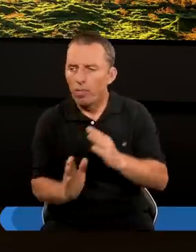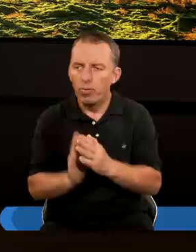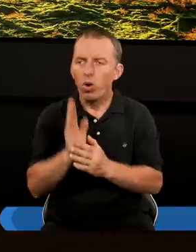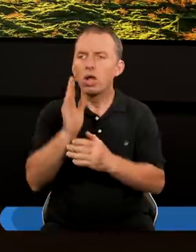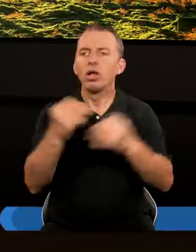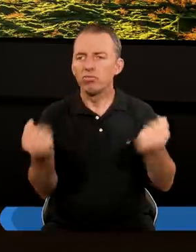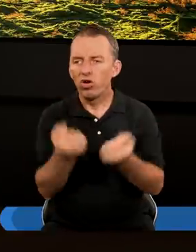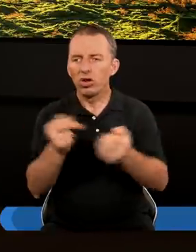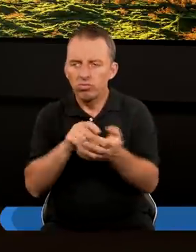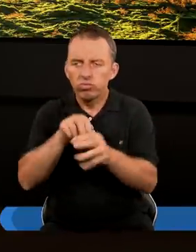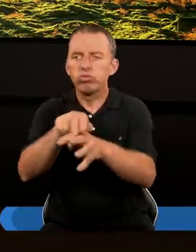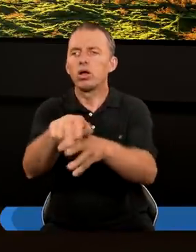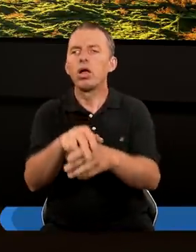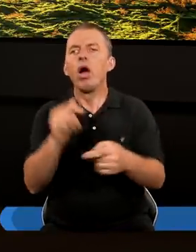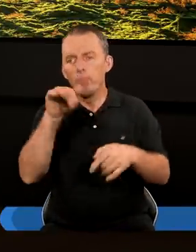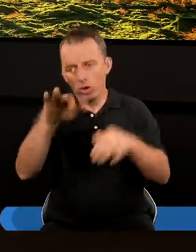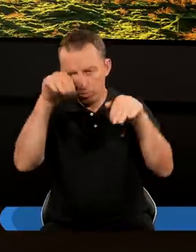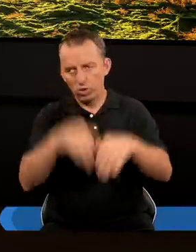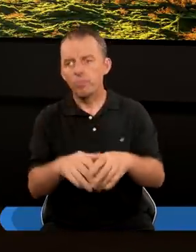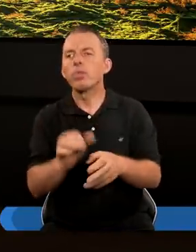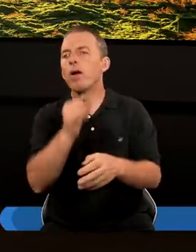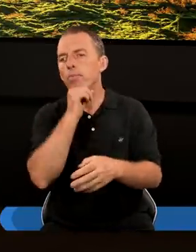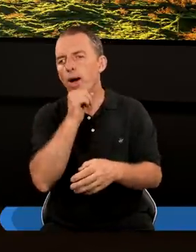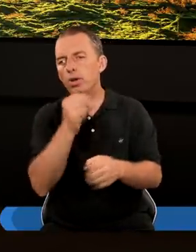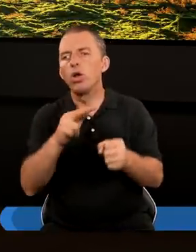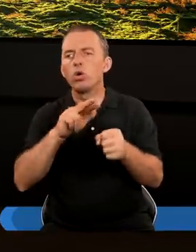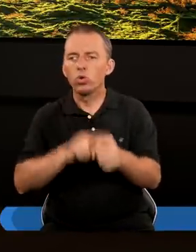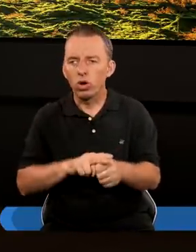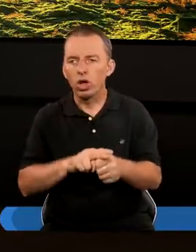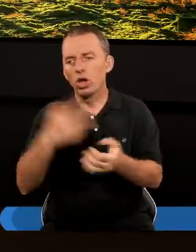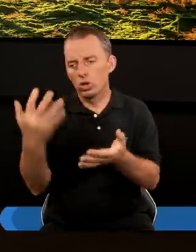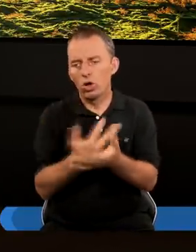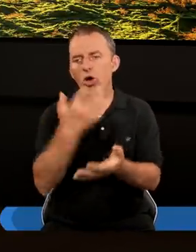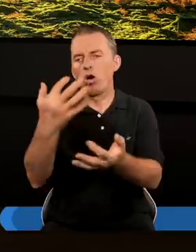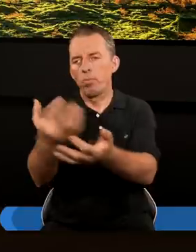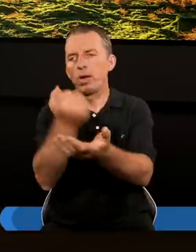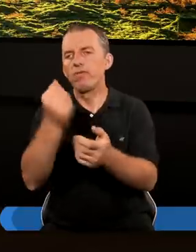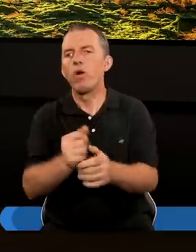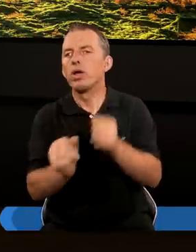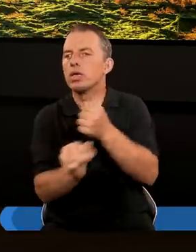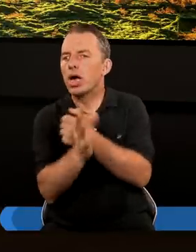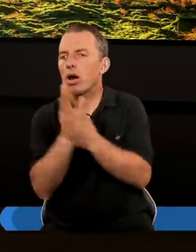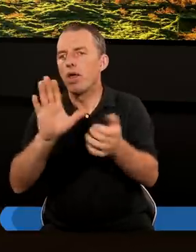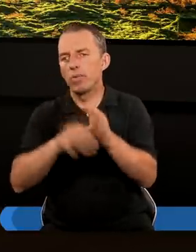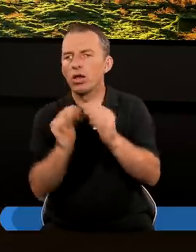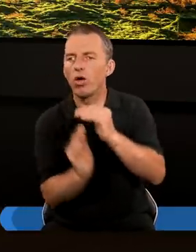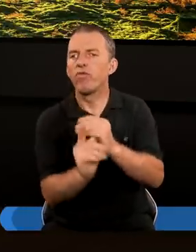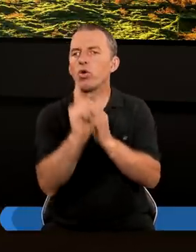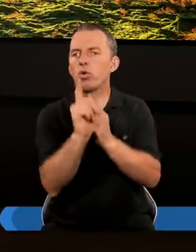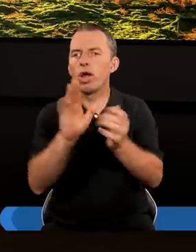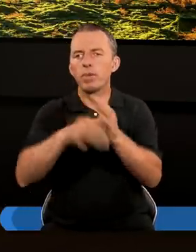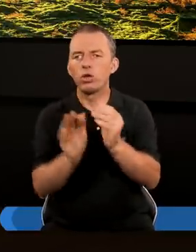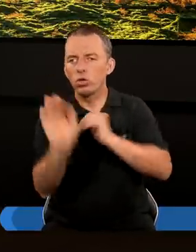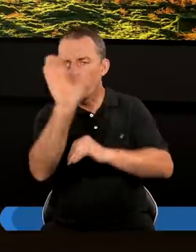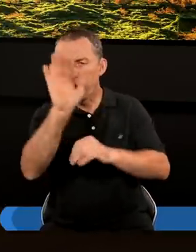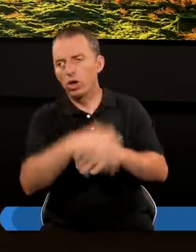A jeżeli ktoś Zmierzał od północy To mógł to być Na przykład Babilon Który zdobywał Jerozolimę Czyli miasto w górach To miasto